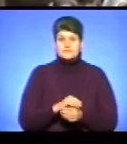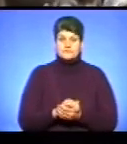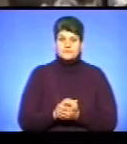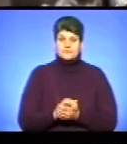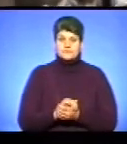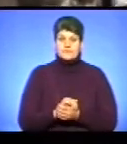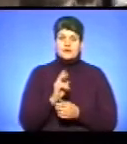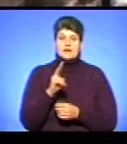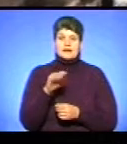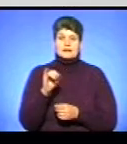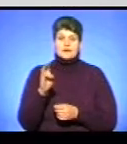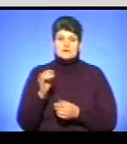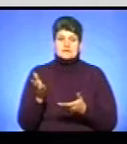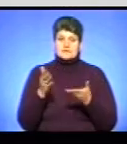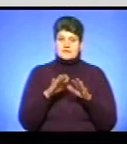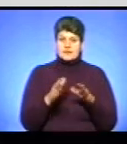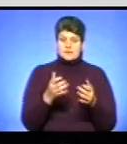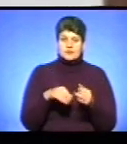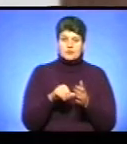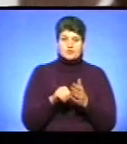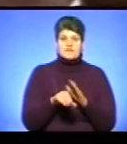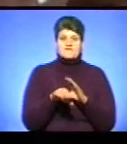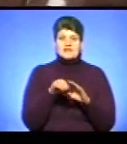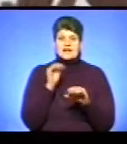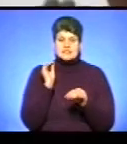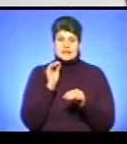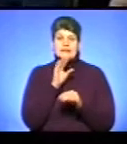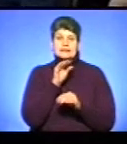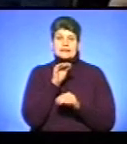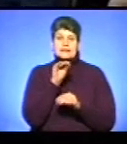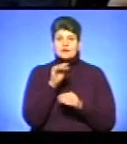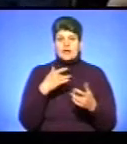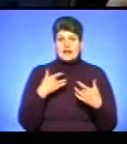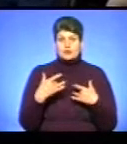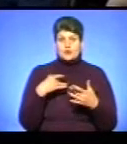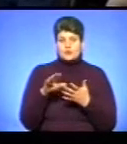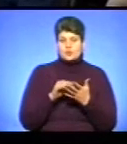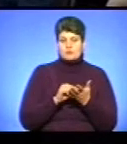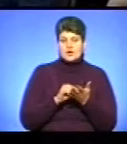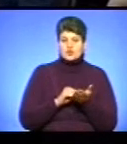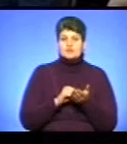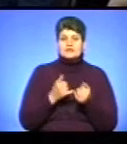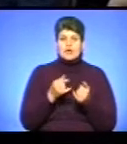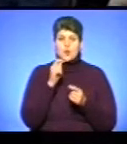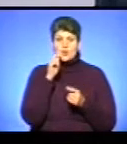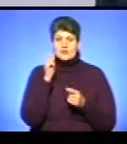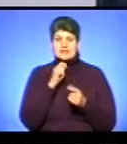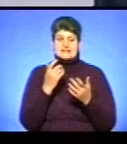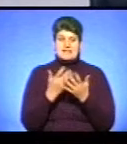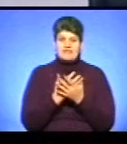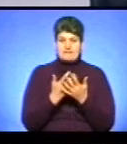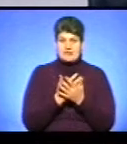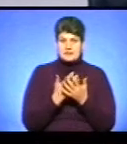Лінартович запросив дітей взяти участь у кастингу від дикторів і акторів-дубляжу для українських мультфільмів і фільмів.